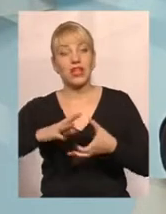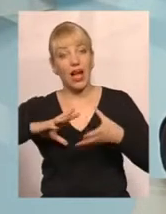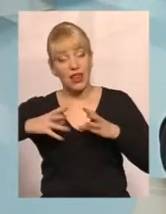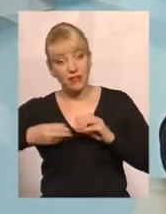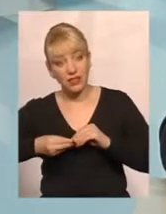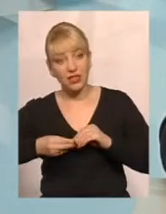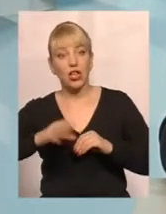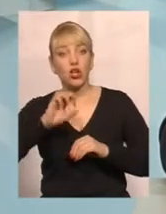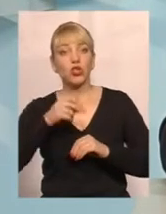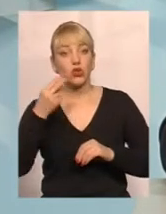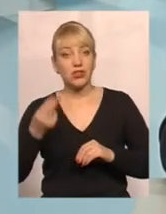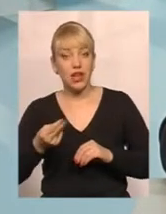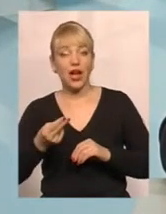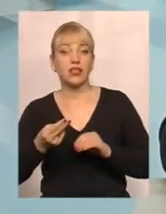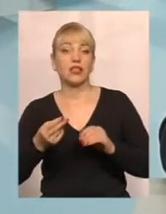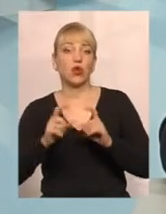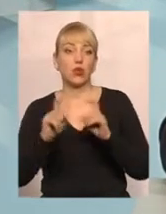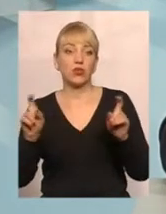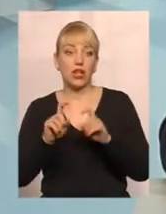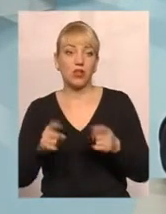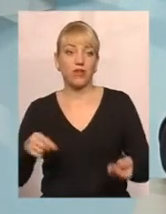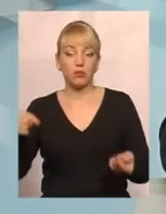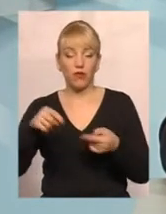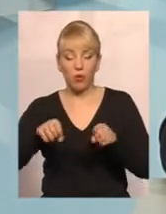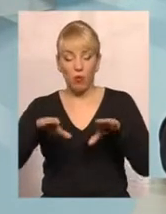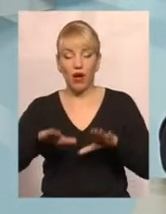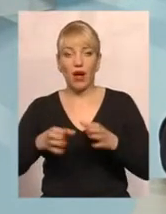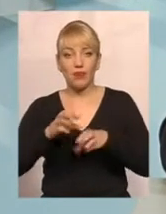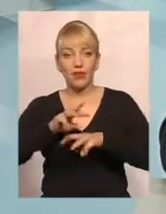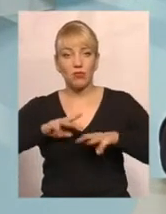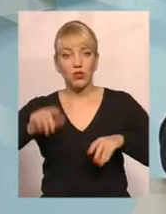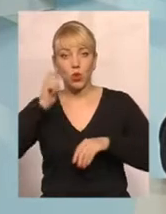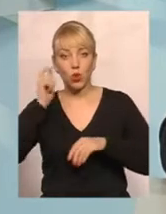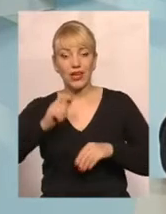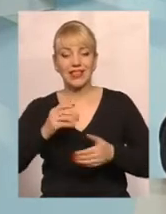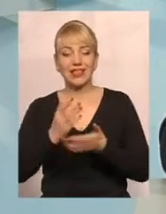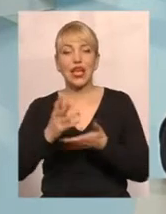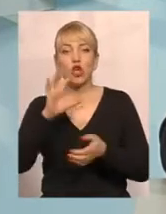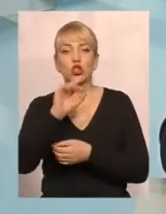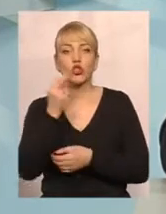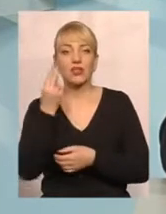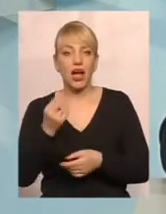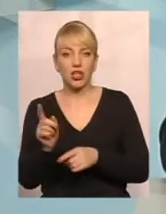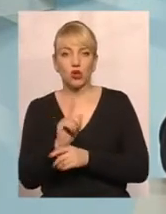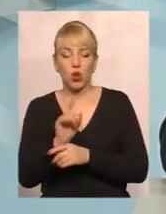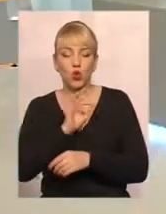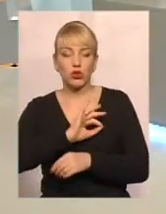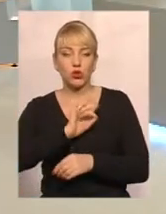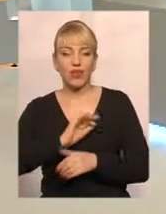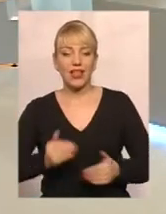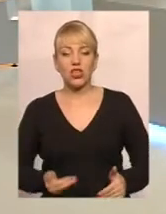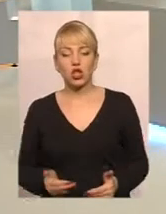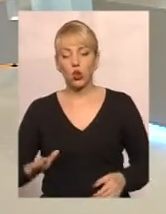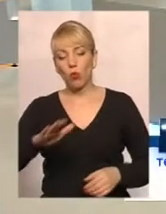відповідної постанови Кабінету Міністрів України встановлені соціальні нормативи користування житловою площою